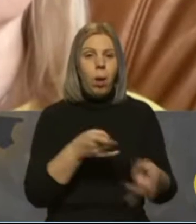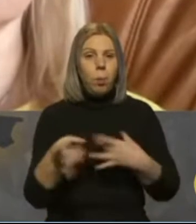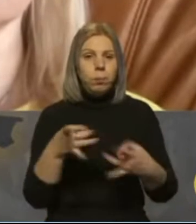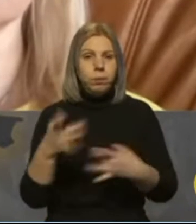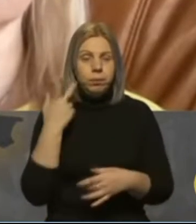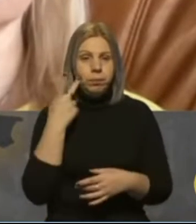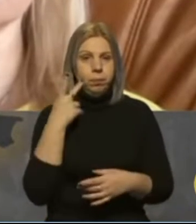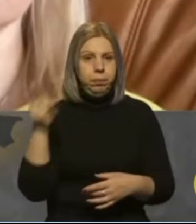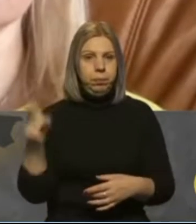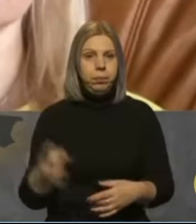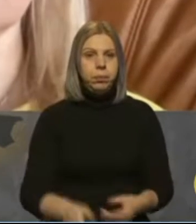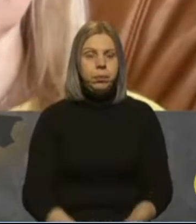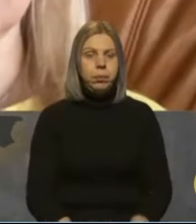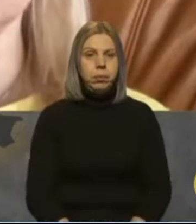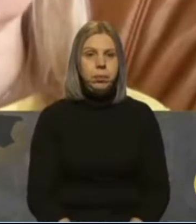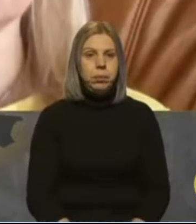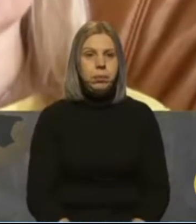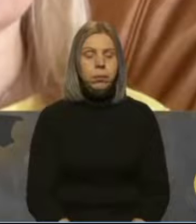обстрілам?